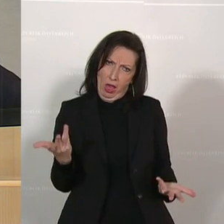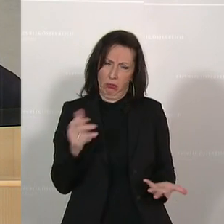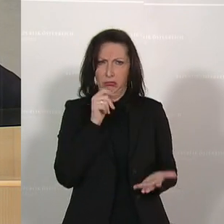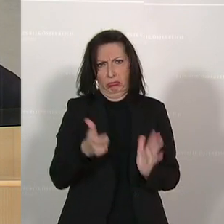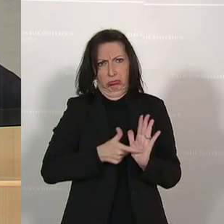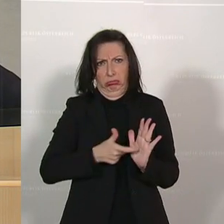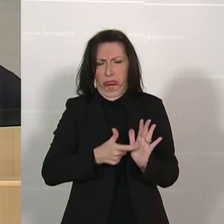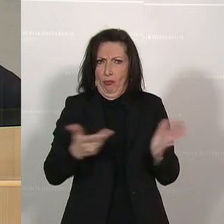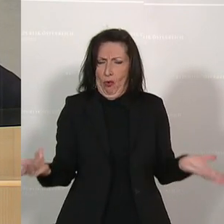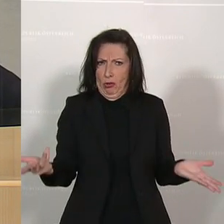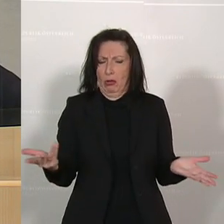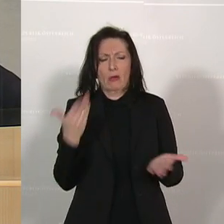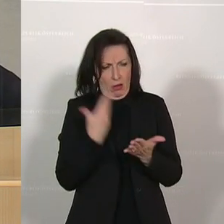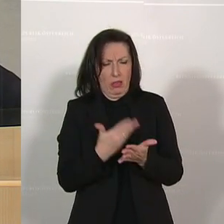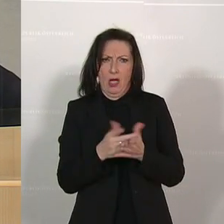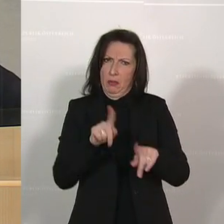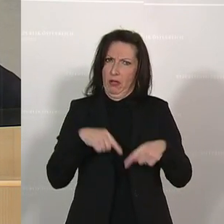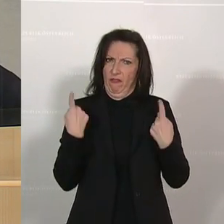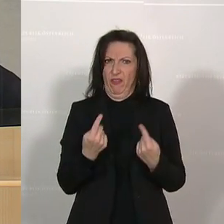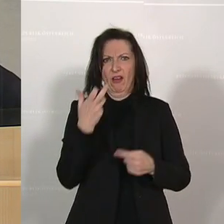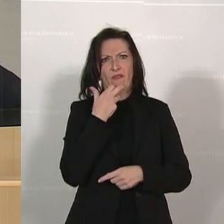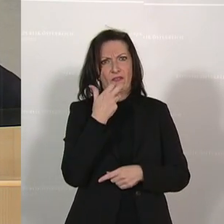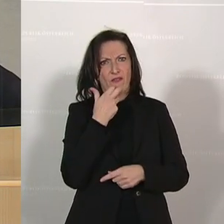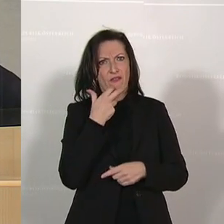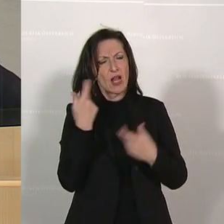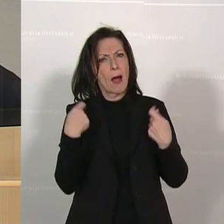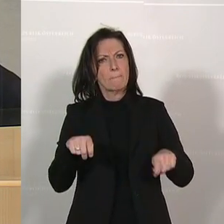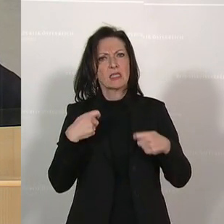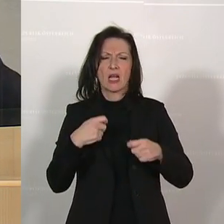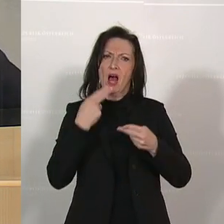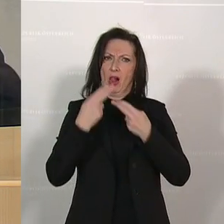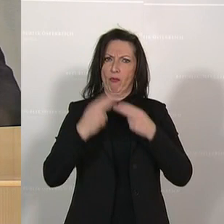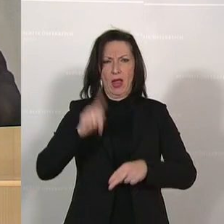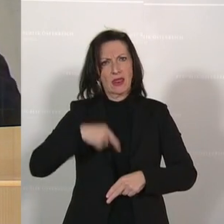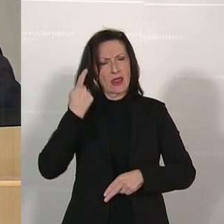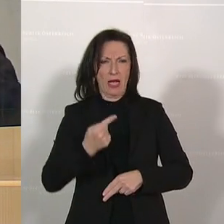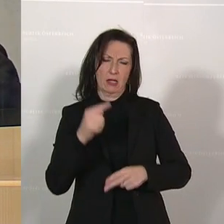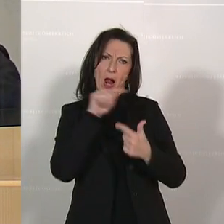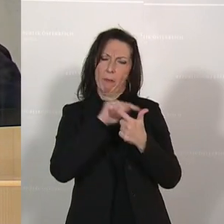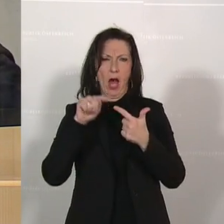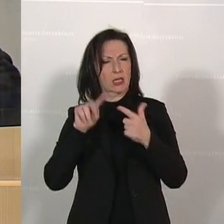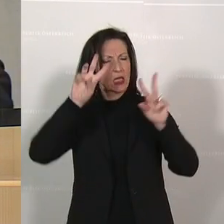erforderlich. Und deshalb möchten wir, diese beiden Tage in der nächsten Präsidiale behandelt werden. Diese beiden Punkte.